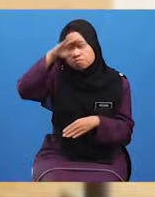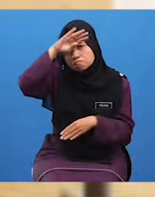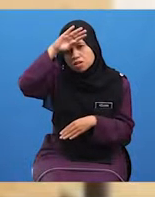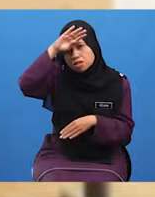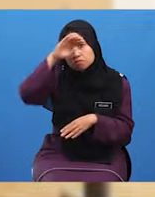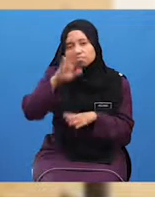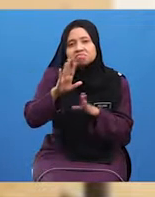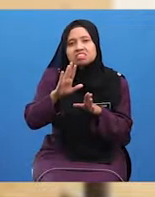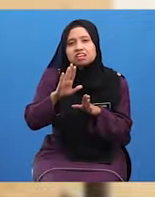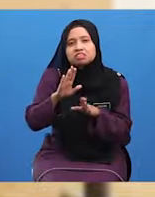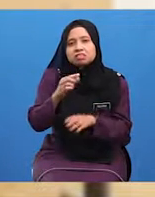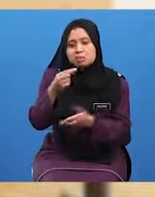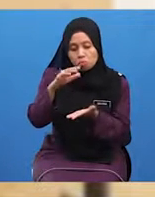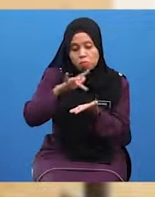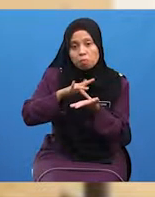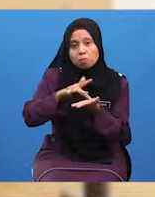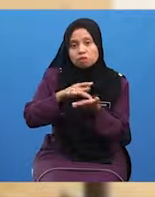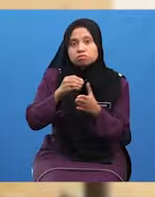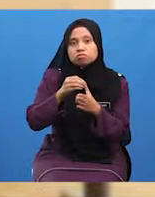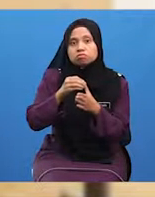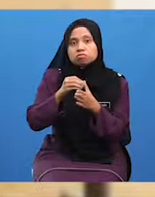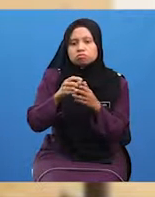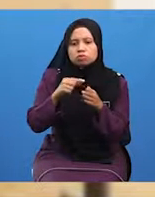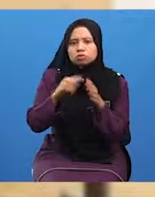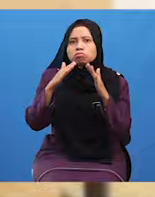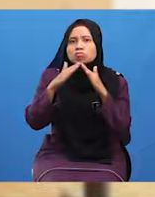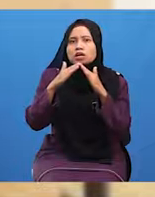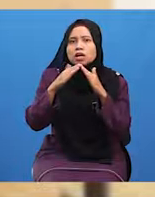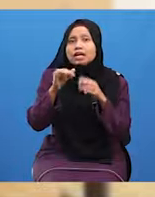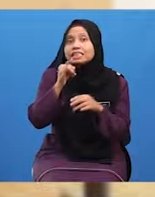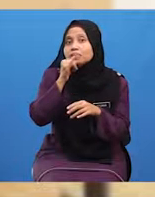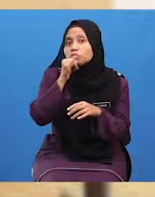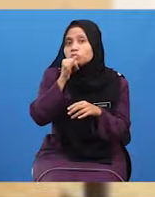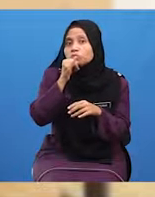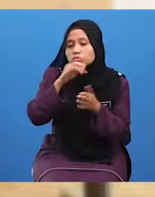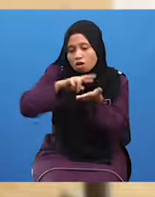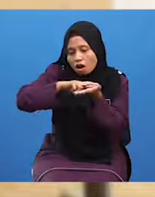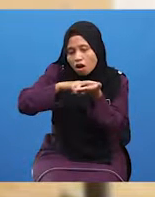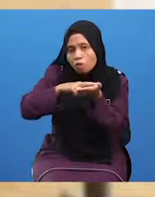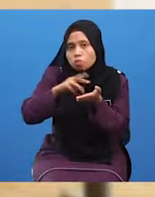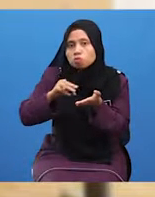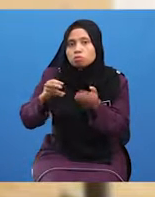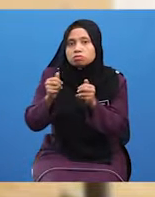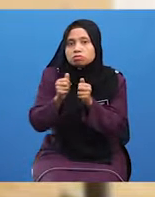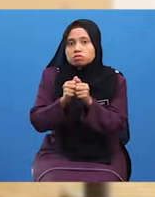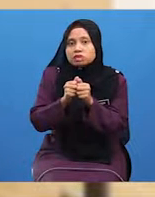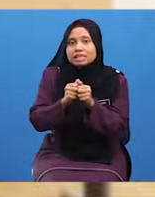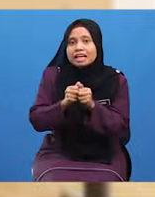dan tiada penedol Atau ubat di rumah Ibu merawat murid-murid dengan